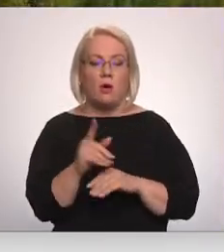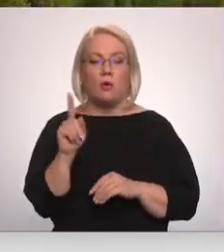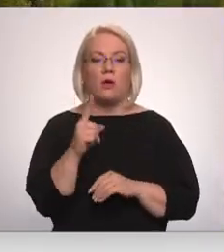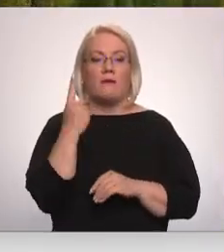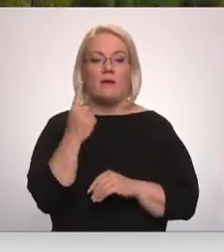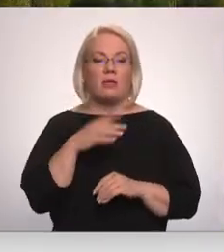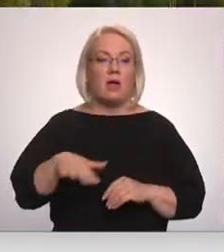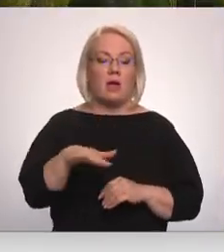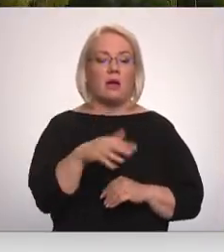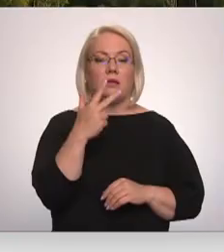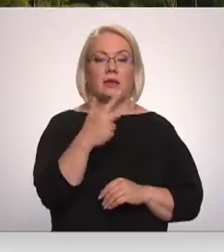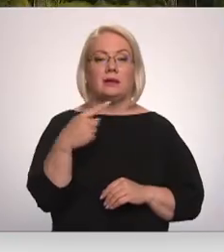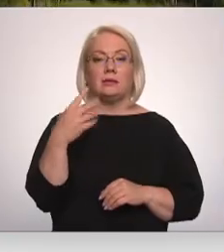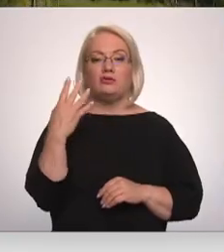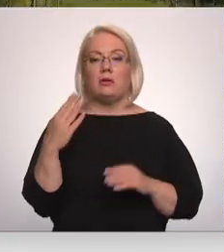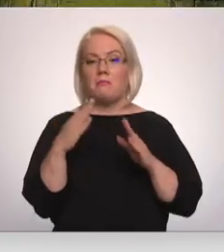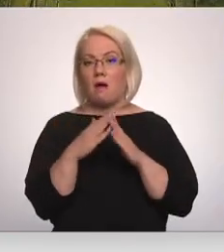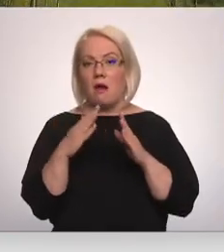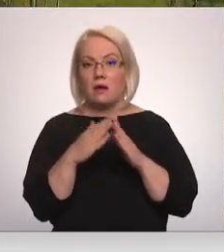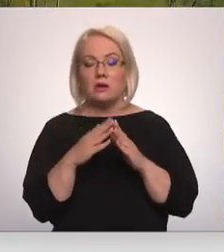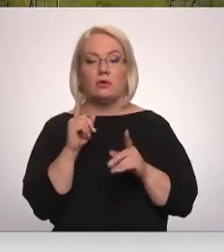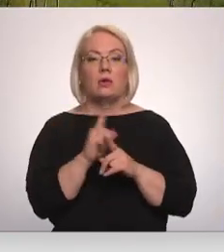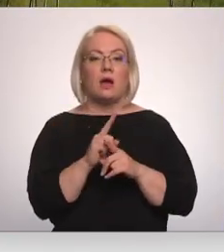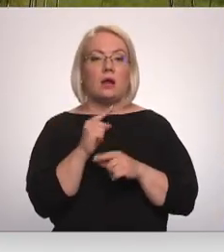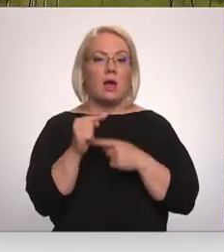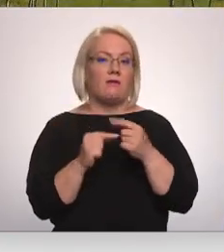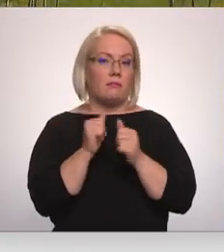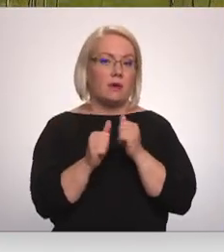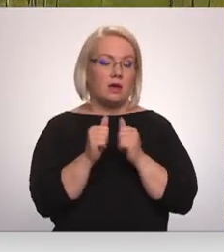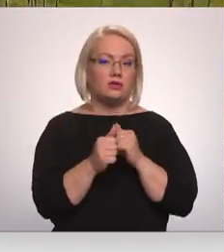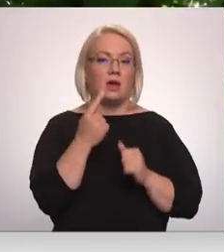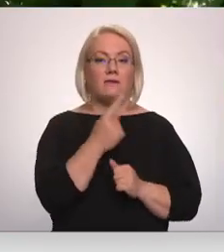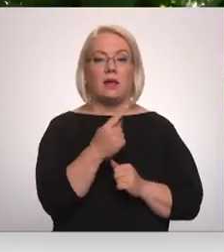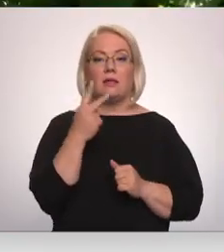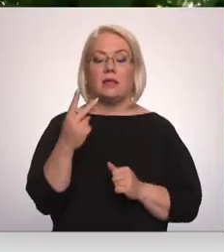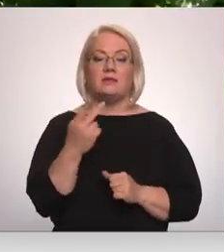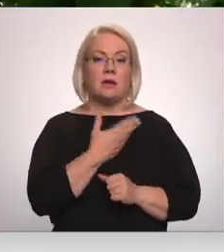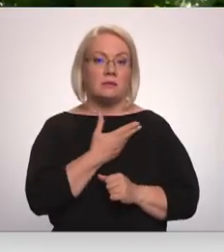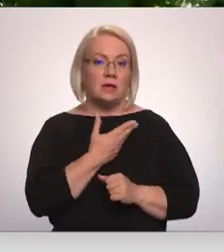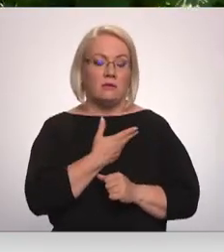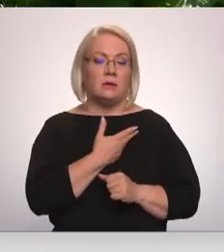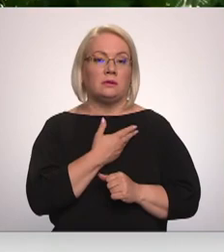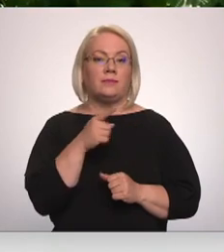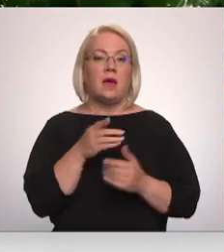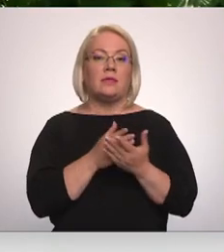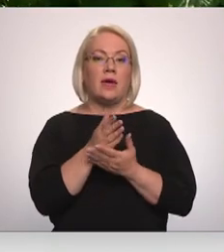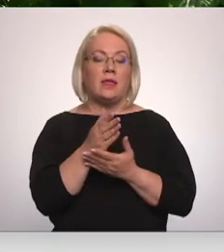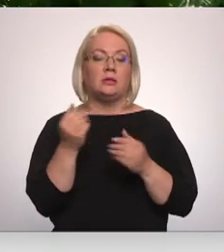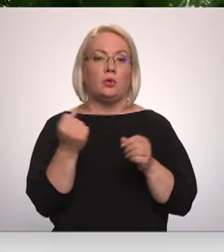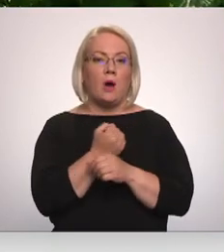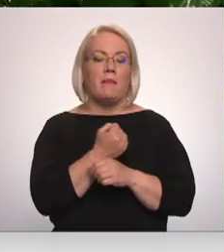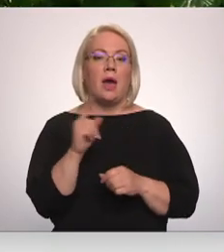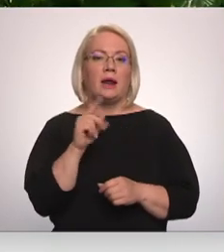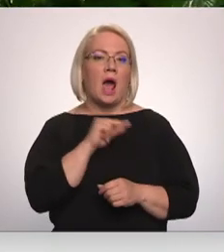mājām. Tagad arī arvien biežāk ir tikai vien vai divas apdzīvotas. Tā tendence jau tomēr ir